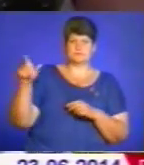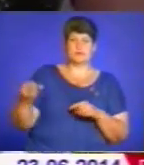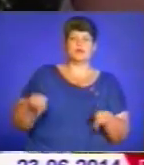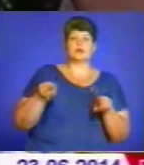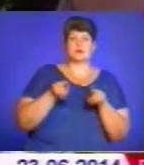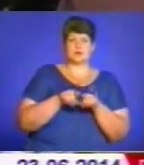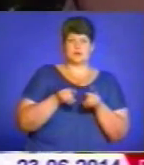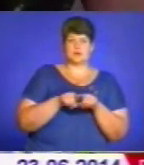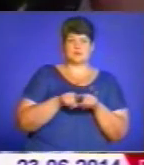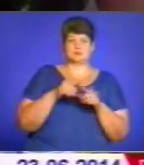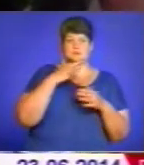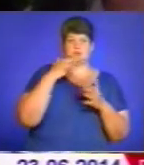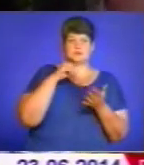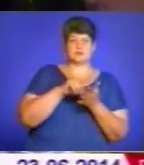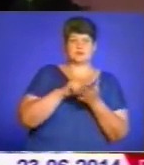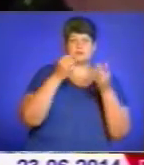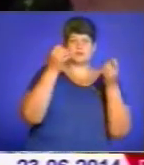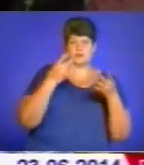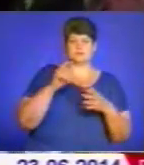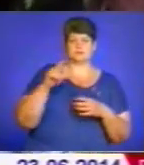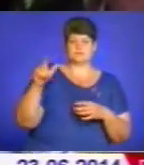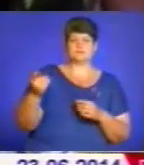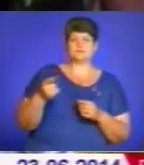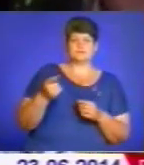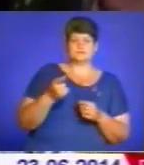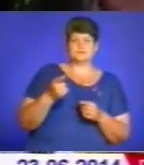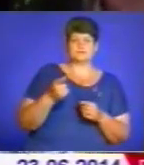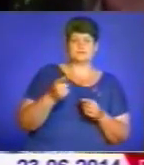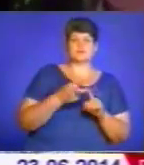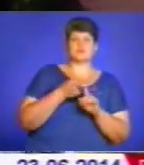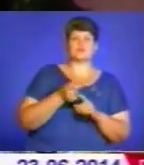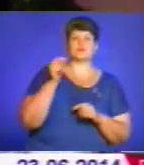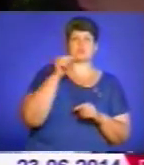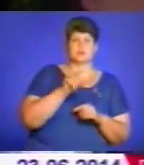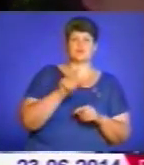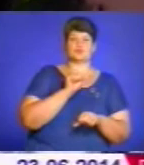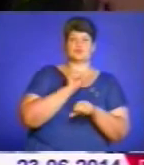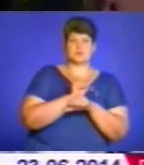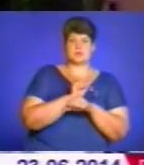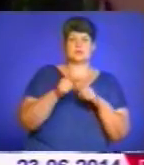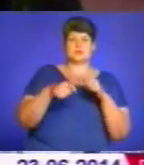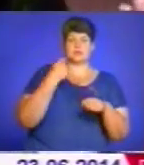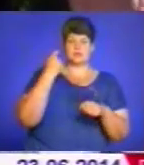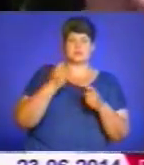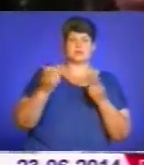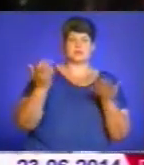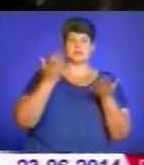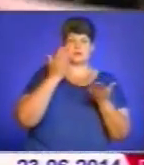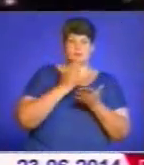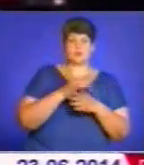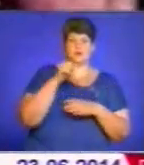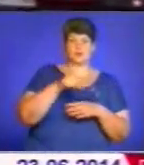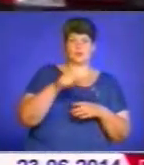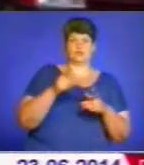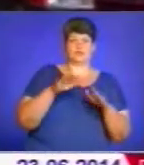також ряд представників громади і міста Тернополя в зв'язку з тим, щоб припинити злочин, який відбувається тут, в